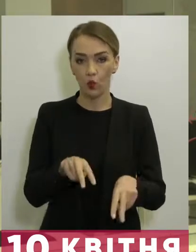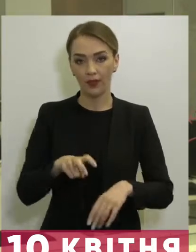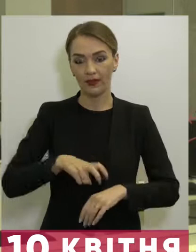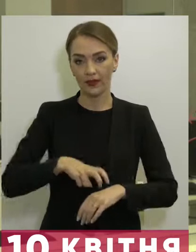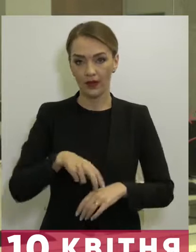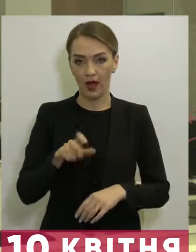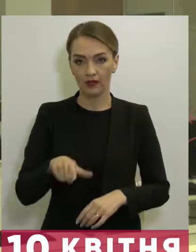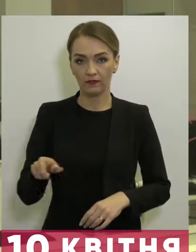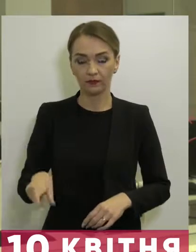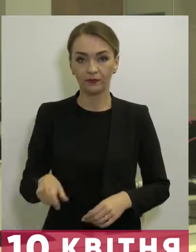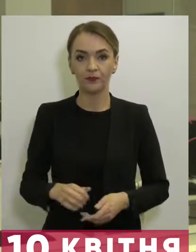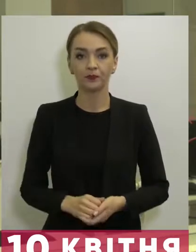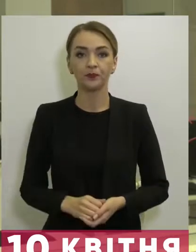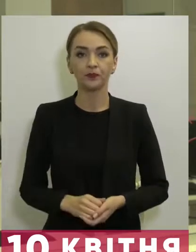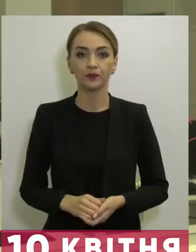лікарів.